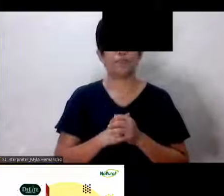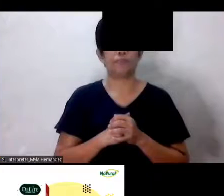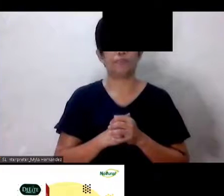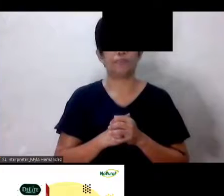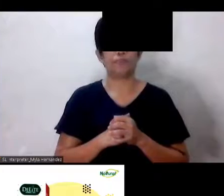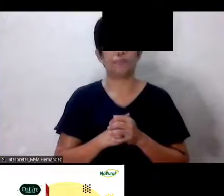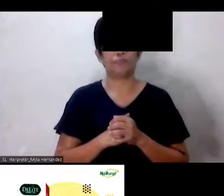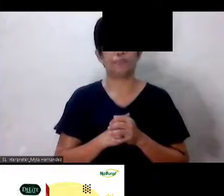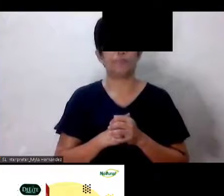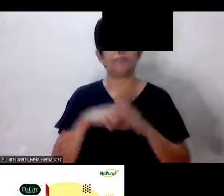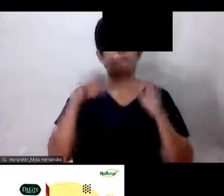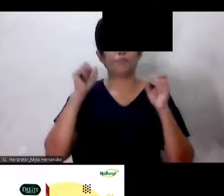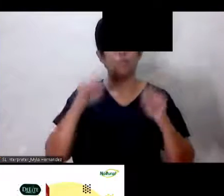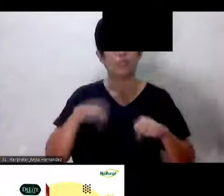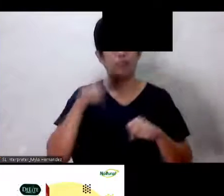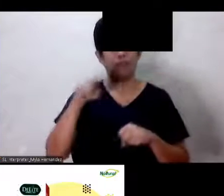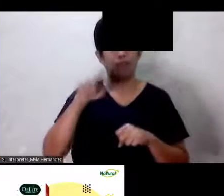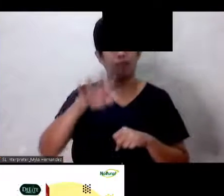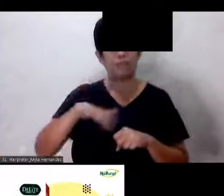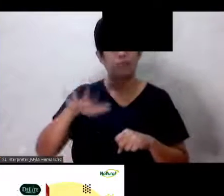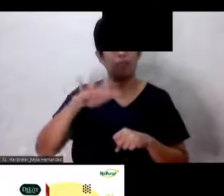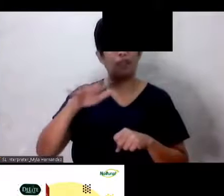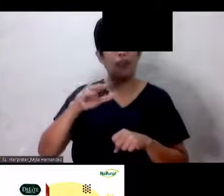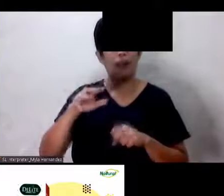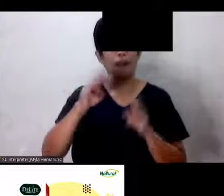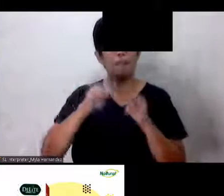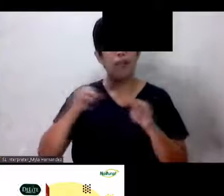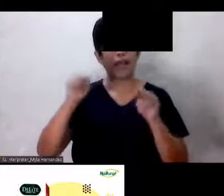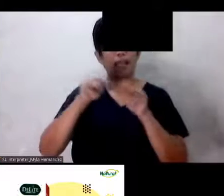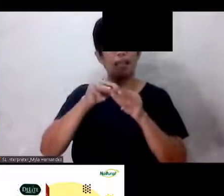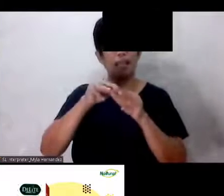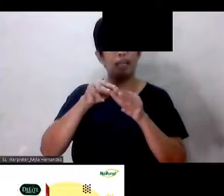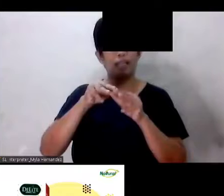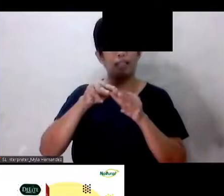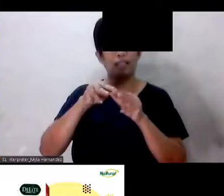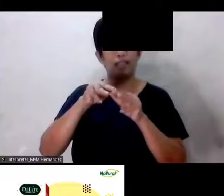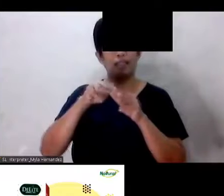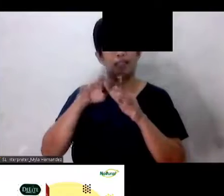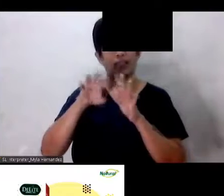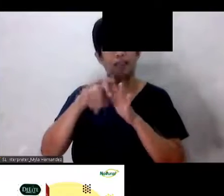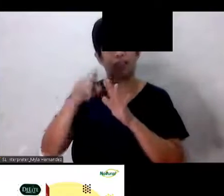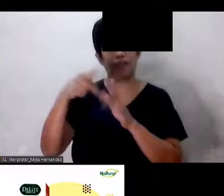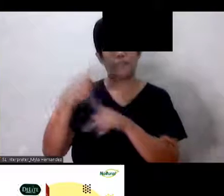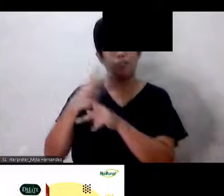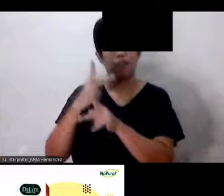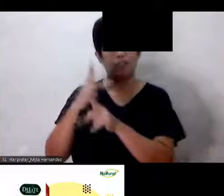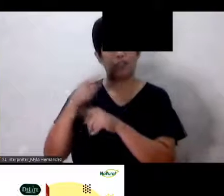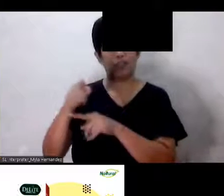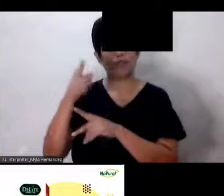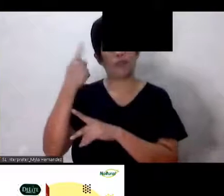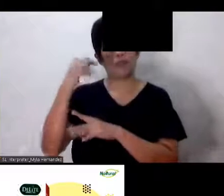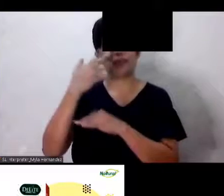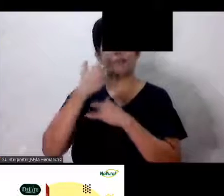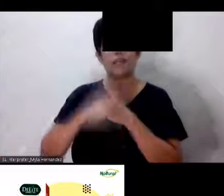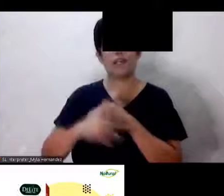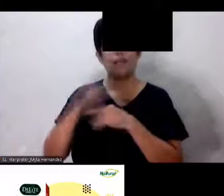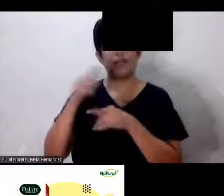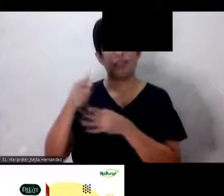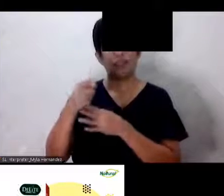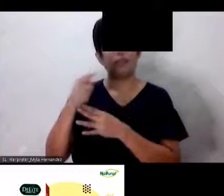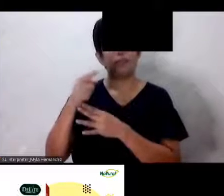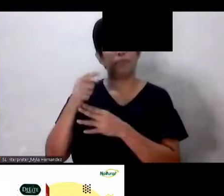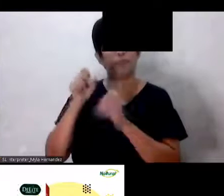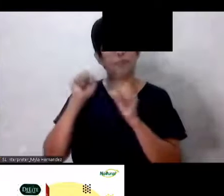Benson Pwede daw ba yan Sa mga may maintenance Yung ating mga mga produkto Meron sila mga maintenance Para sa dugo Meron mga